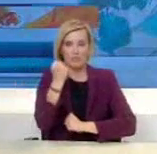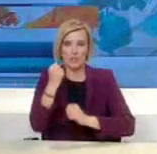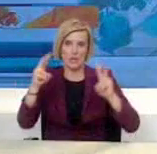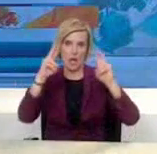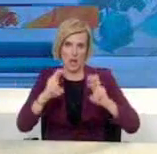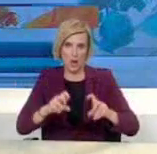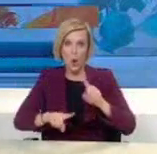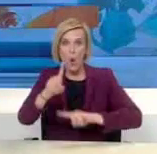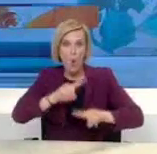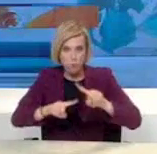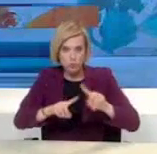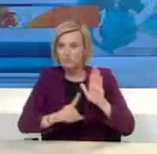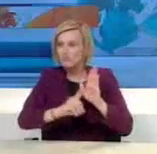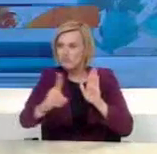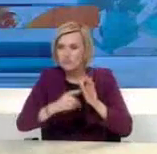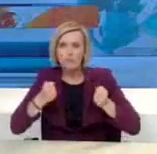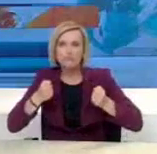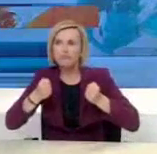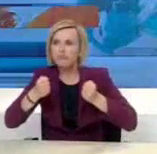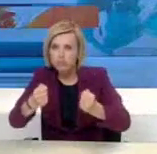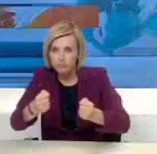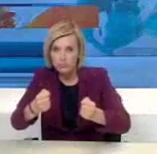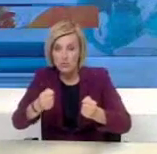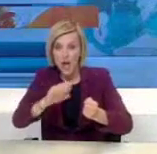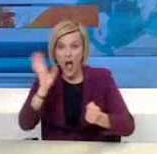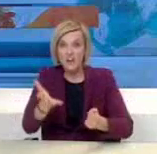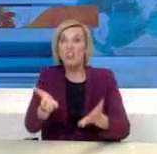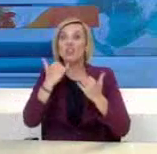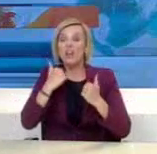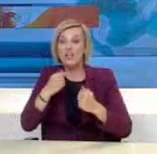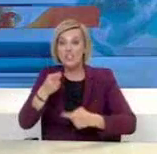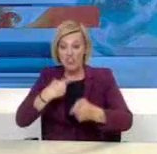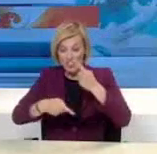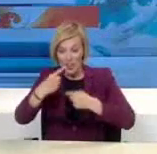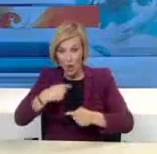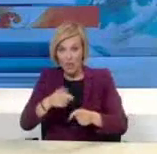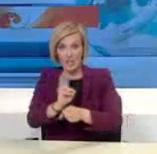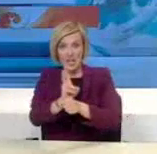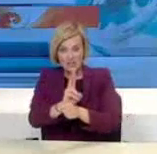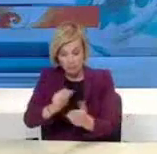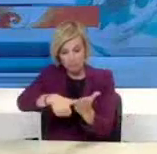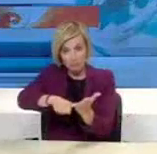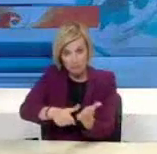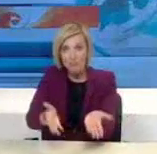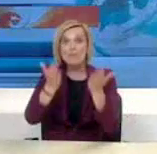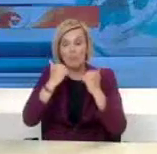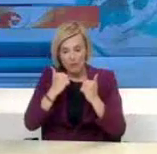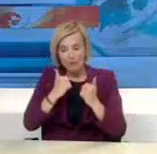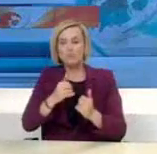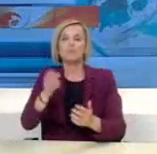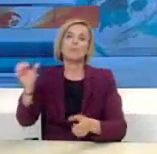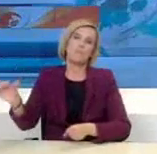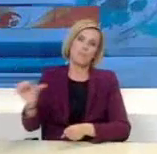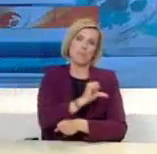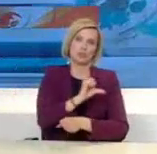χωρίς να προβλέπεται θα υπάρχει αναστροφή και θα υποχρόνται σε επιστροφή πέραν από την επιβολή των κυρώσιμων που προβλέπεται